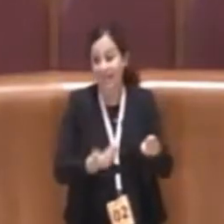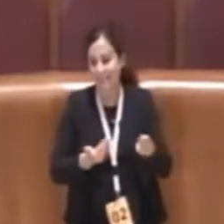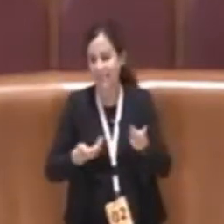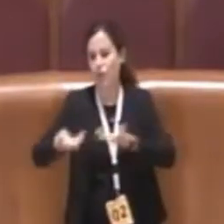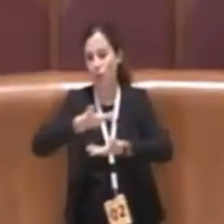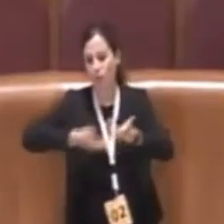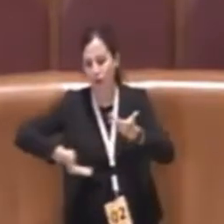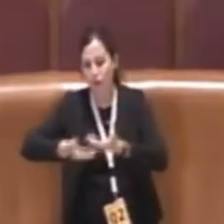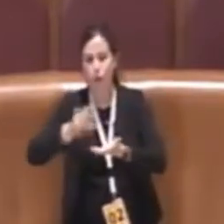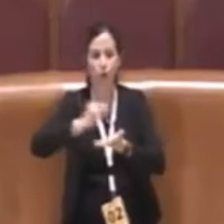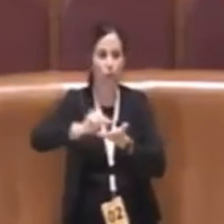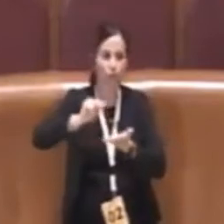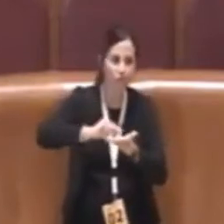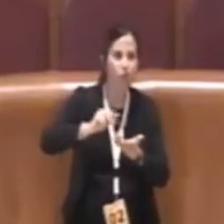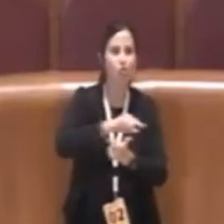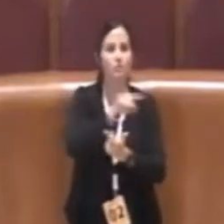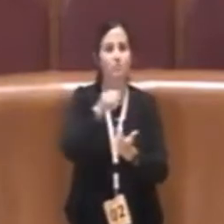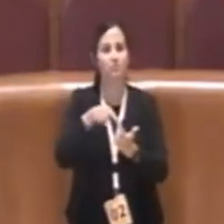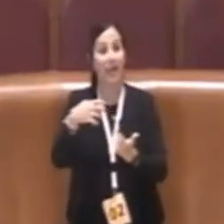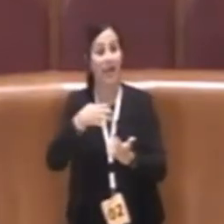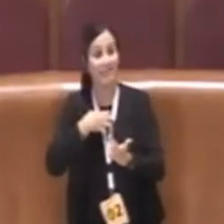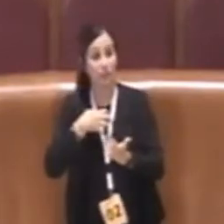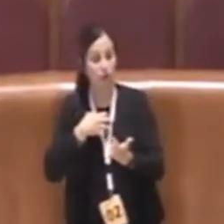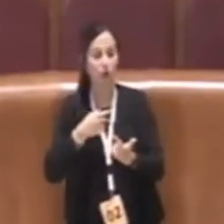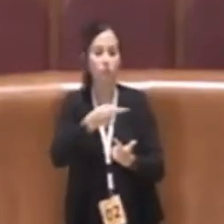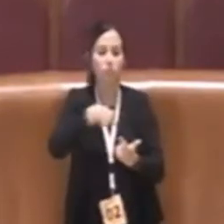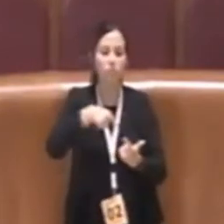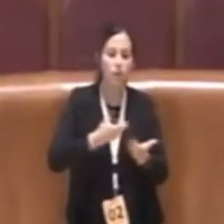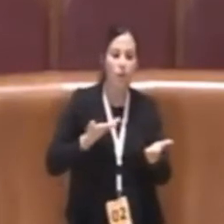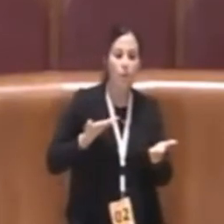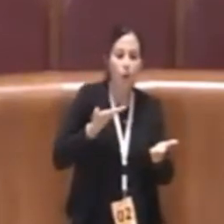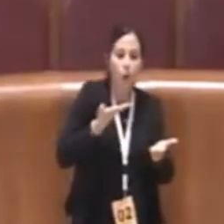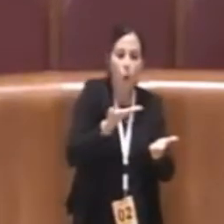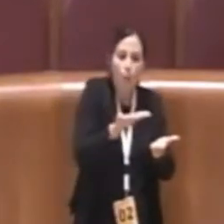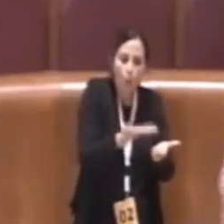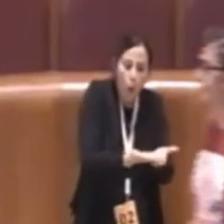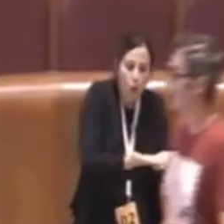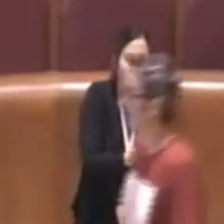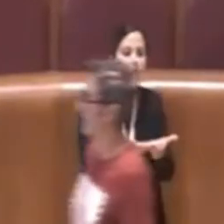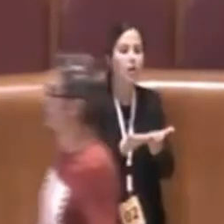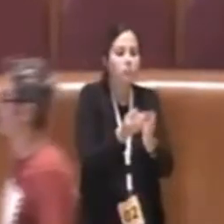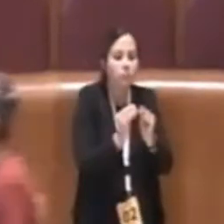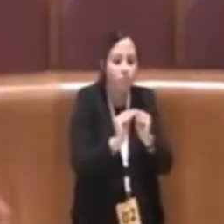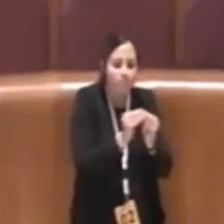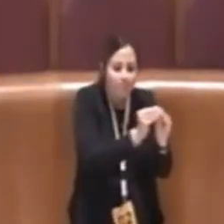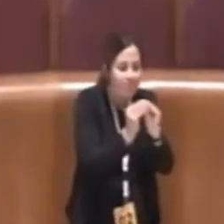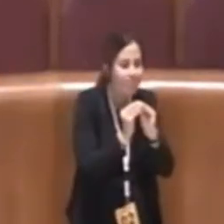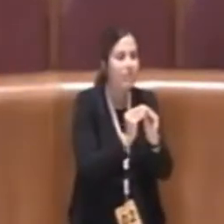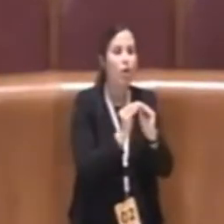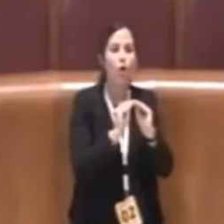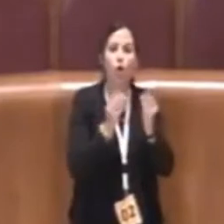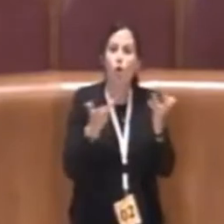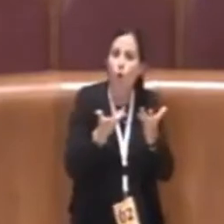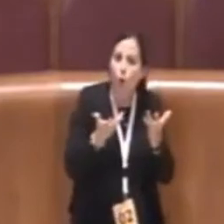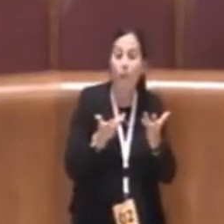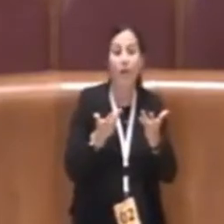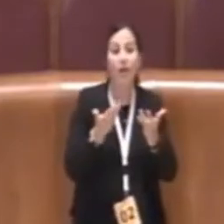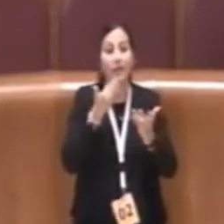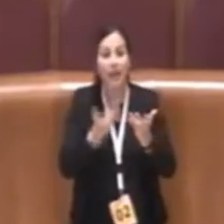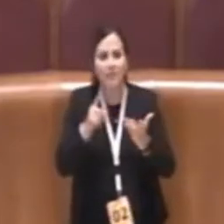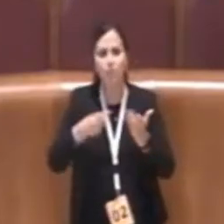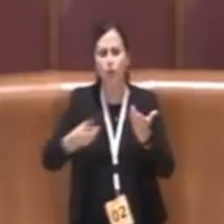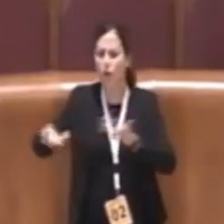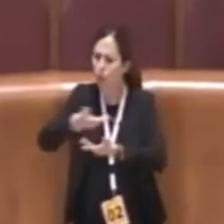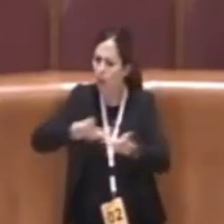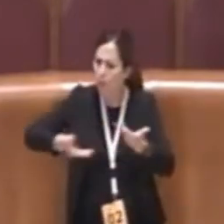'assessorato a fare delle proposte che abbiamo, come ho detto prima condiviso anche con le opposizioni proprio per fare in modo che pur essendo